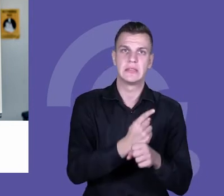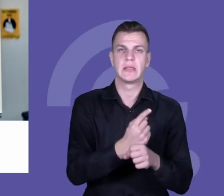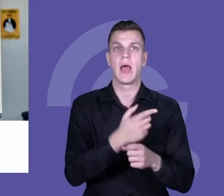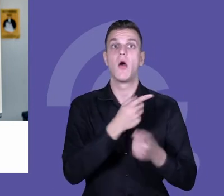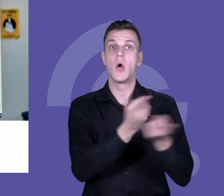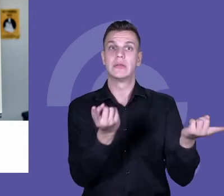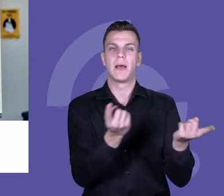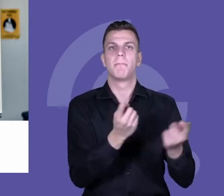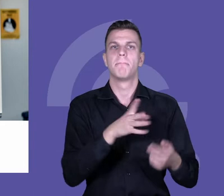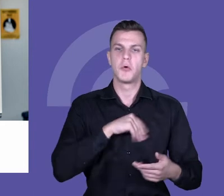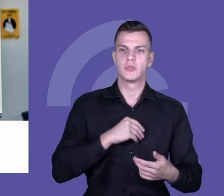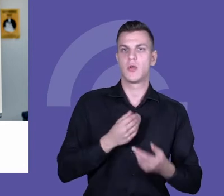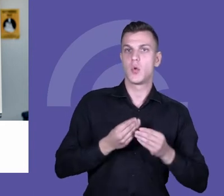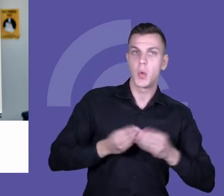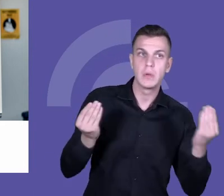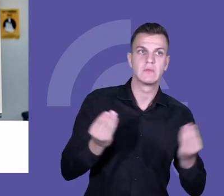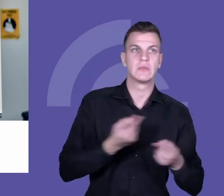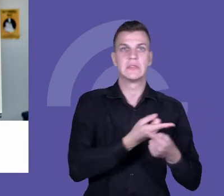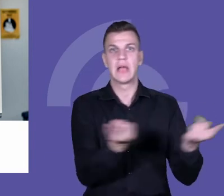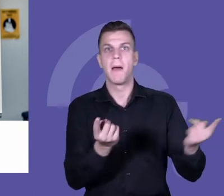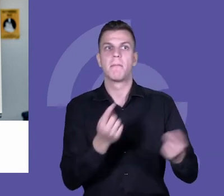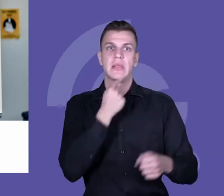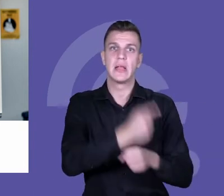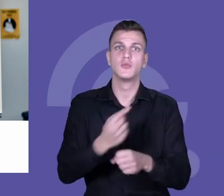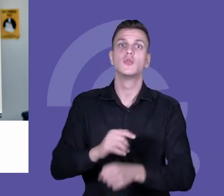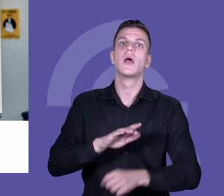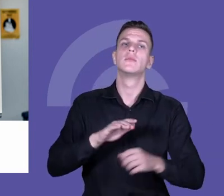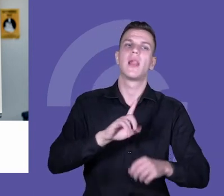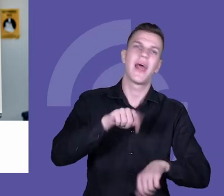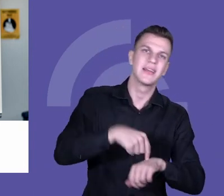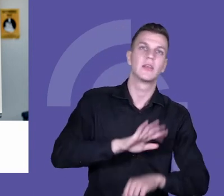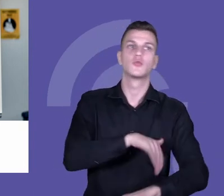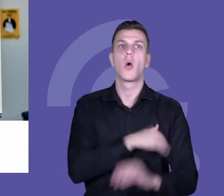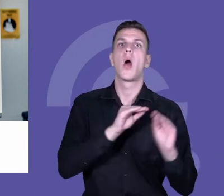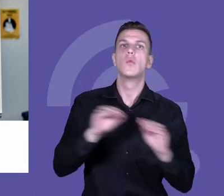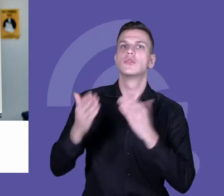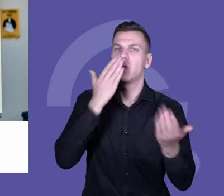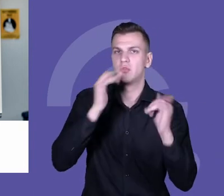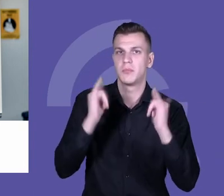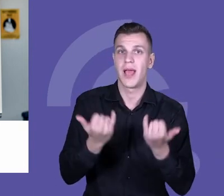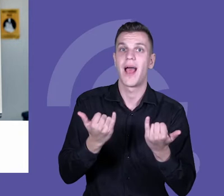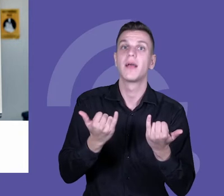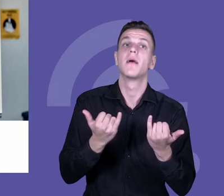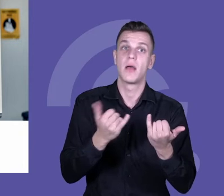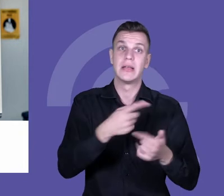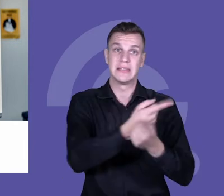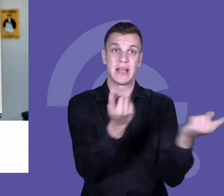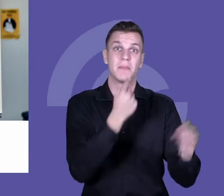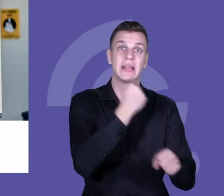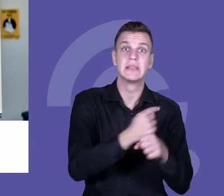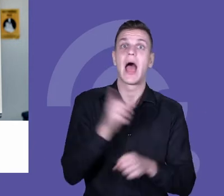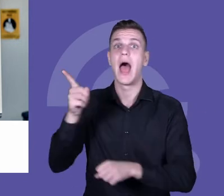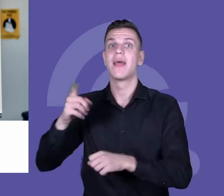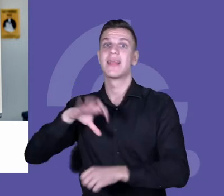decydowania o tym, co się u nich na lekcjach dzieje, a dyrektor, żeby był liderem zmiany i wspierał